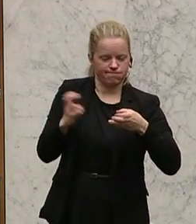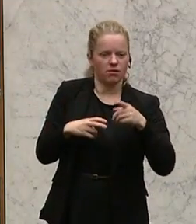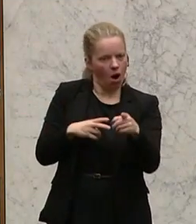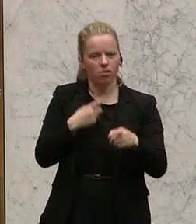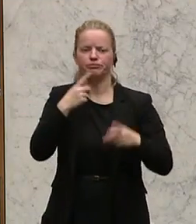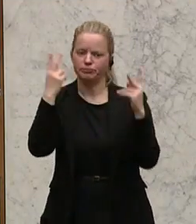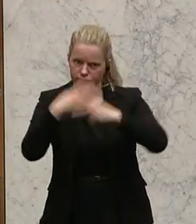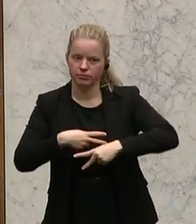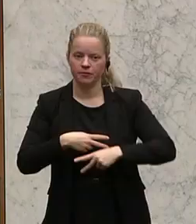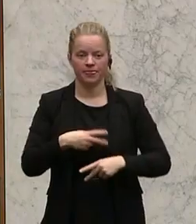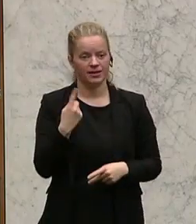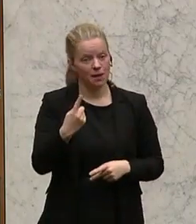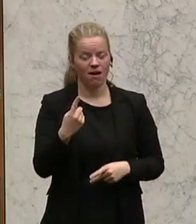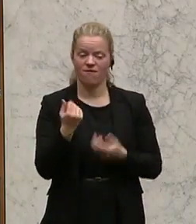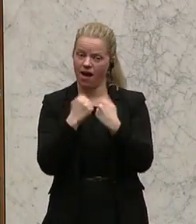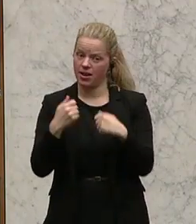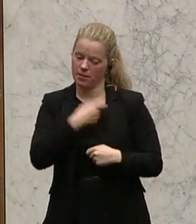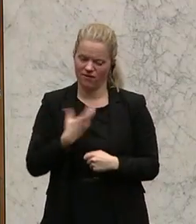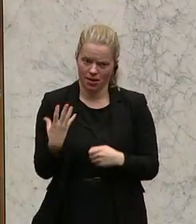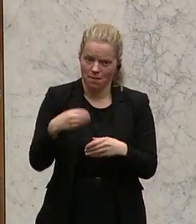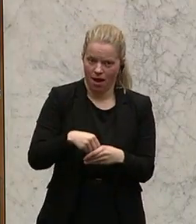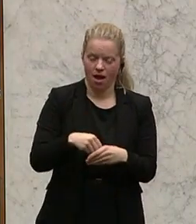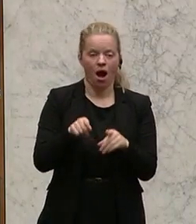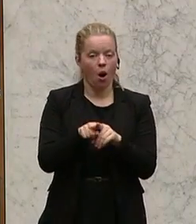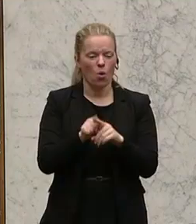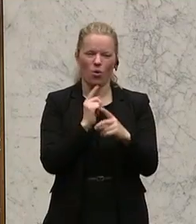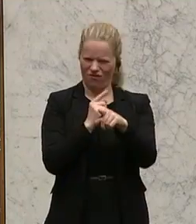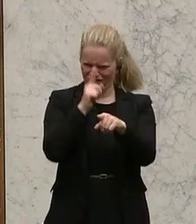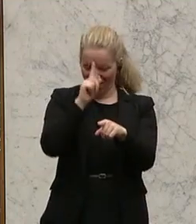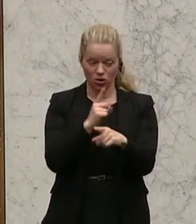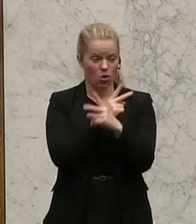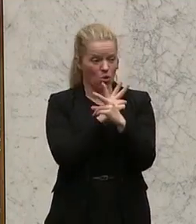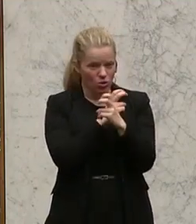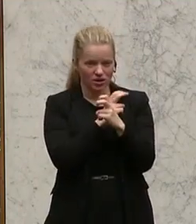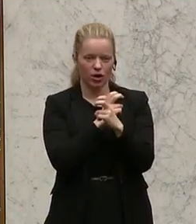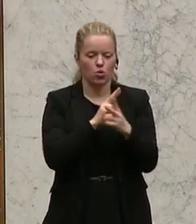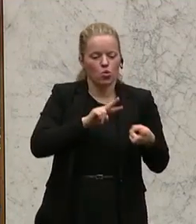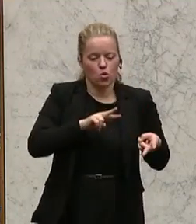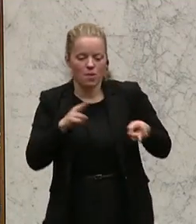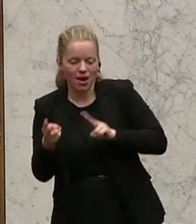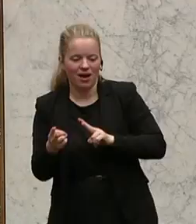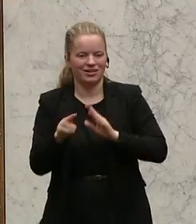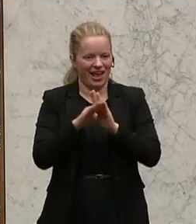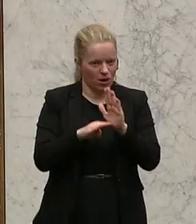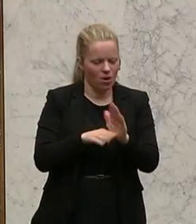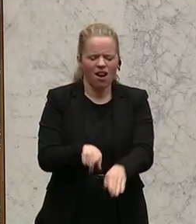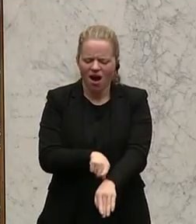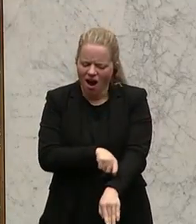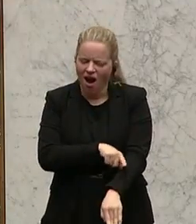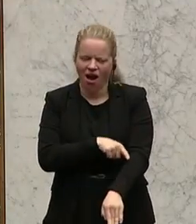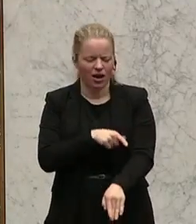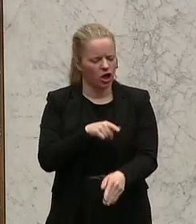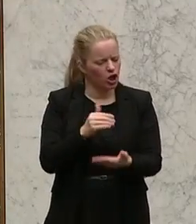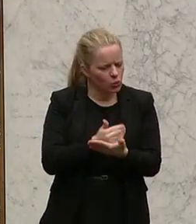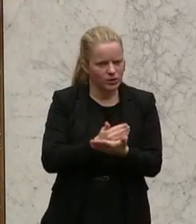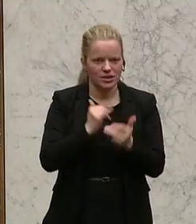Partei. Sie waren dabei. Sie wissen auch, dass Österreich die Übergangsregelungen so lange ausgeschöpft hat, wie es möglich gewesen ist. Wir haben das gemacht.